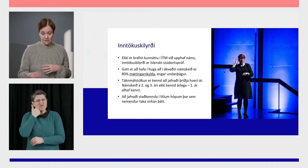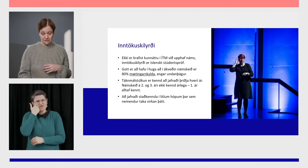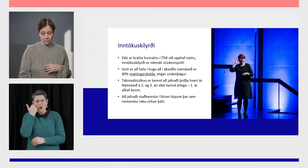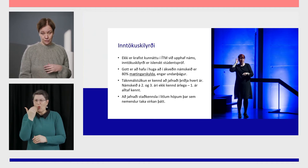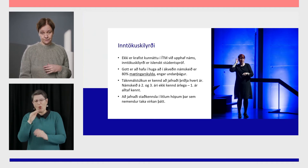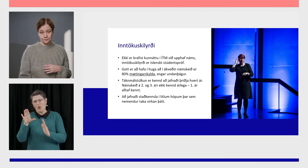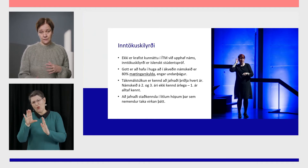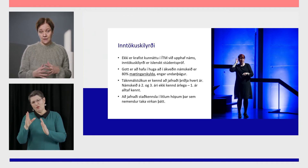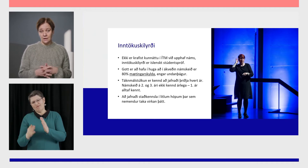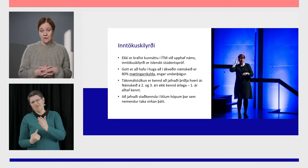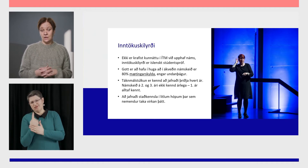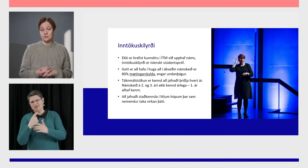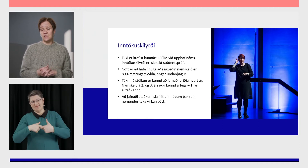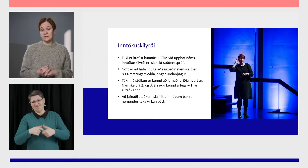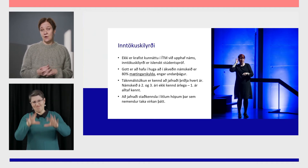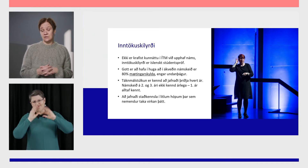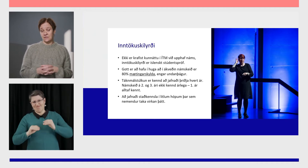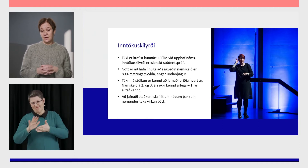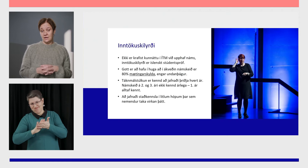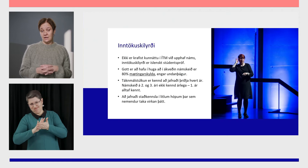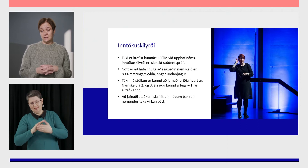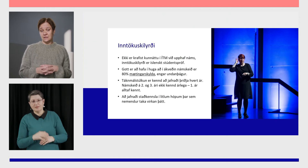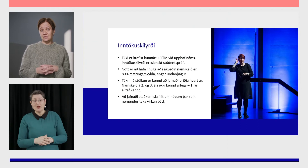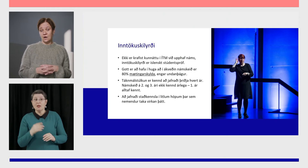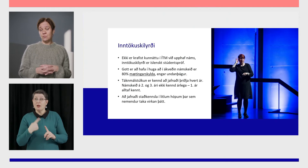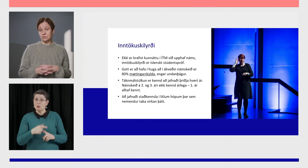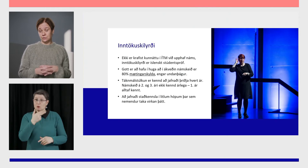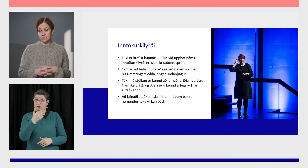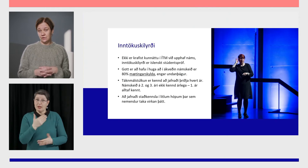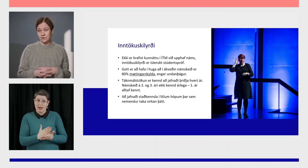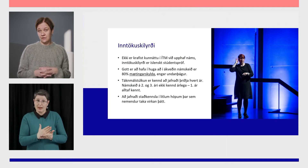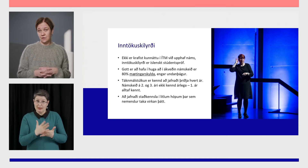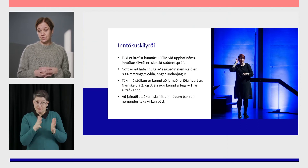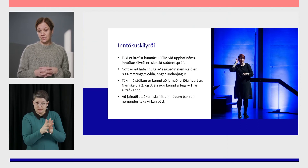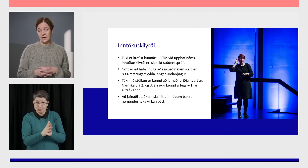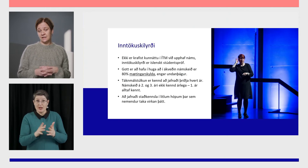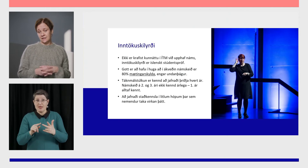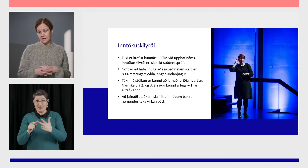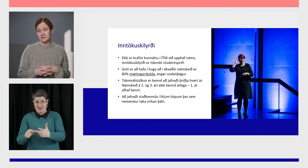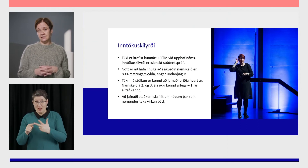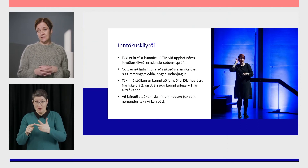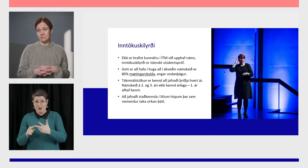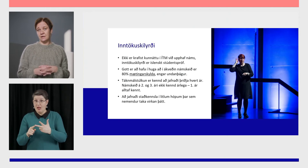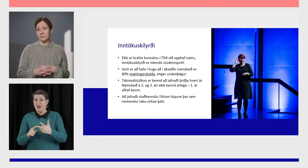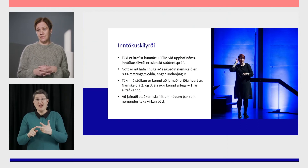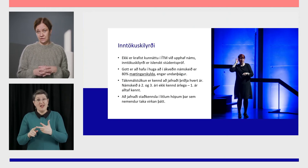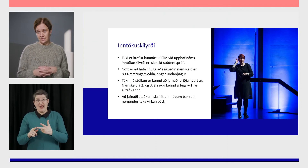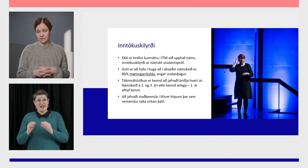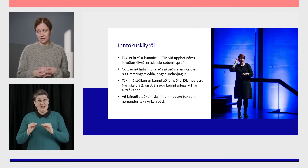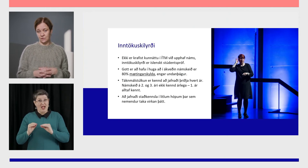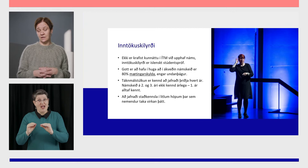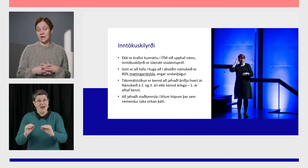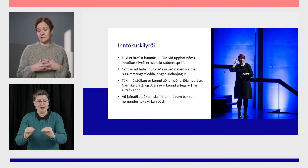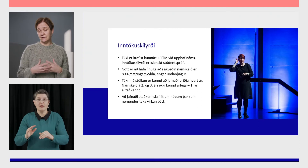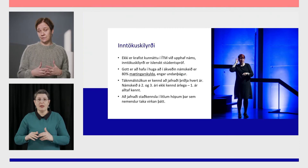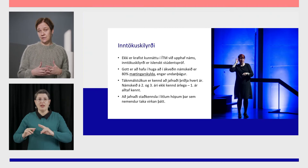nefna tákmál. Svo er rétta áriðta það að tákmálstúrkunum þriðjanámsárið er ekki kent nefna að jafnaði þriðja